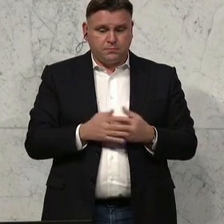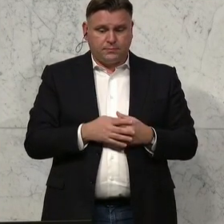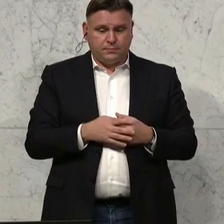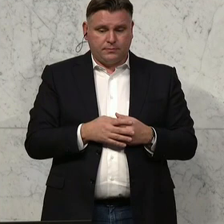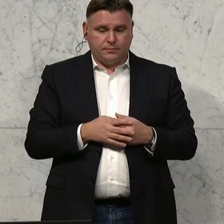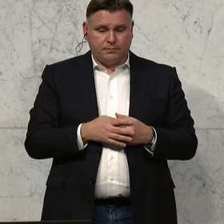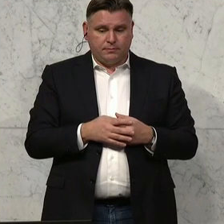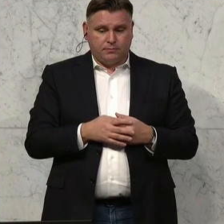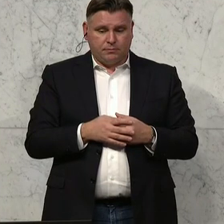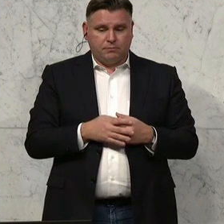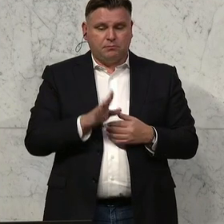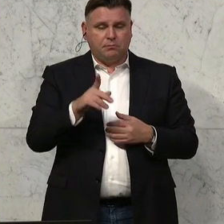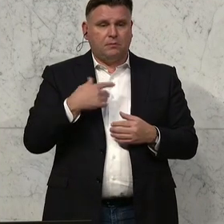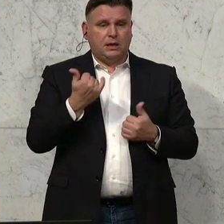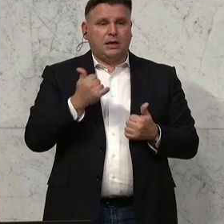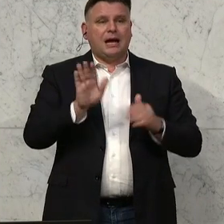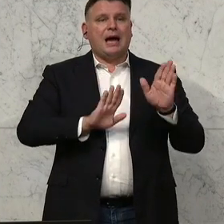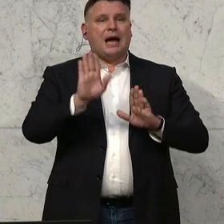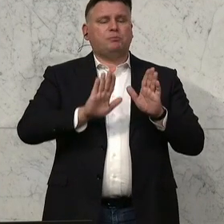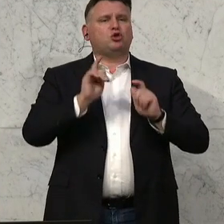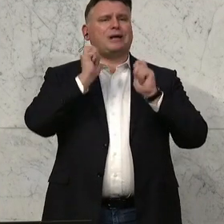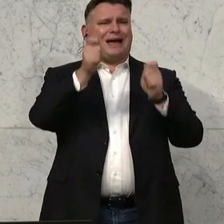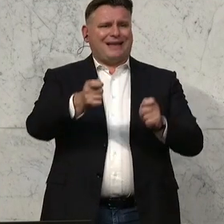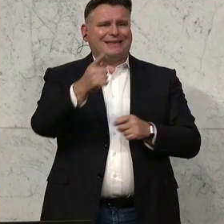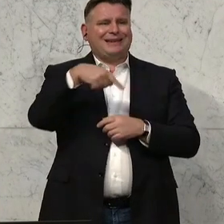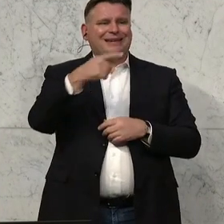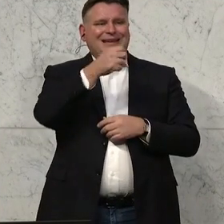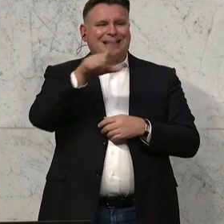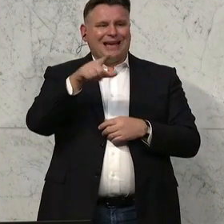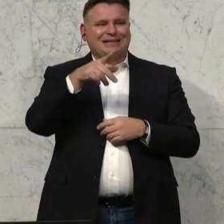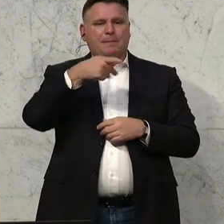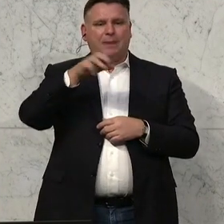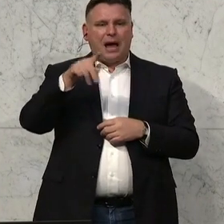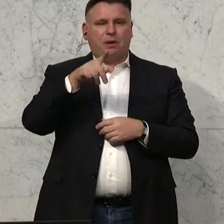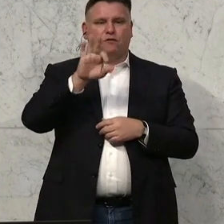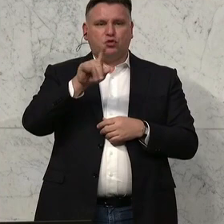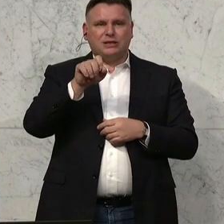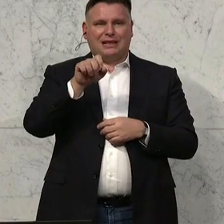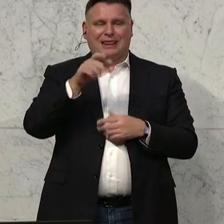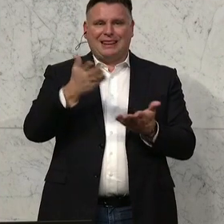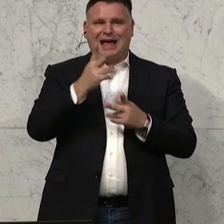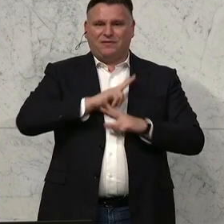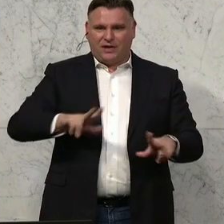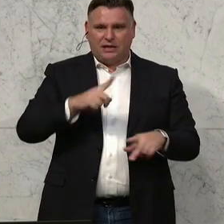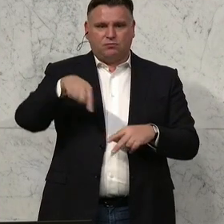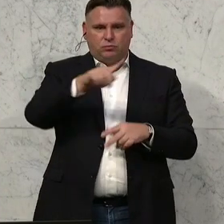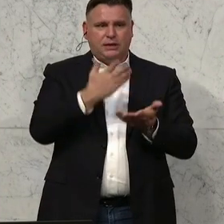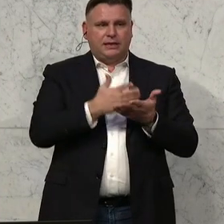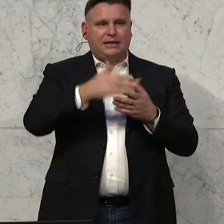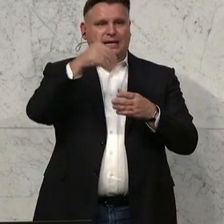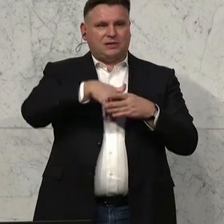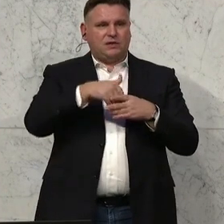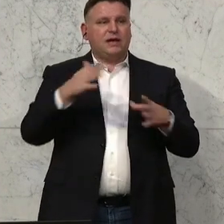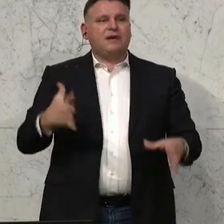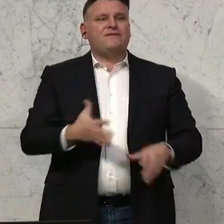Ich komme zur Abstimmung mit dem Antrag der Abgeordneten Gerstel, Brammer, Fürst, Leichtfrieden, Scherack. Kolleginnen und Kollegen, den Gegenstand, einen